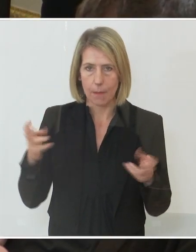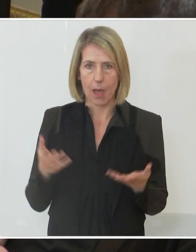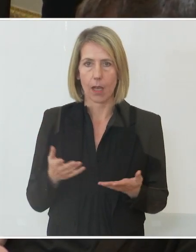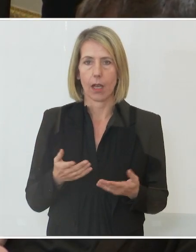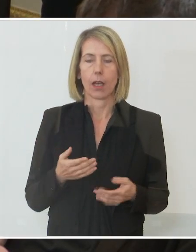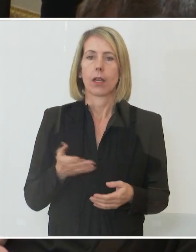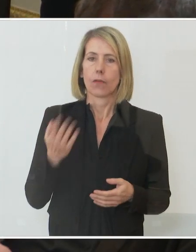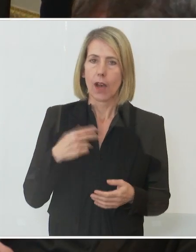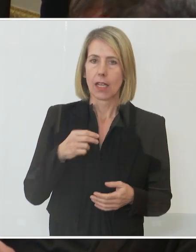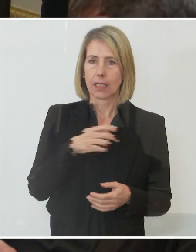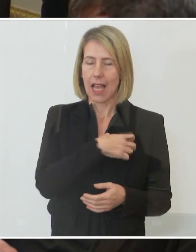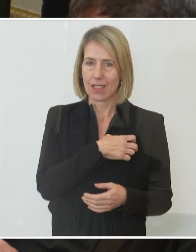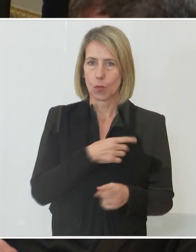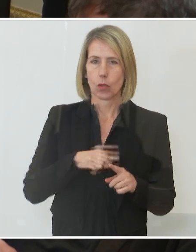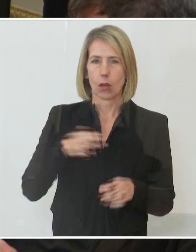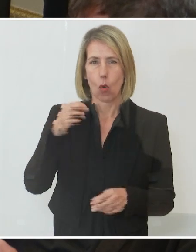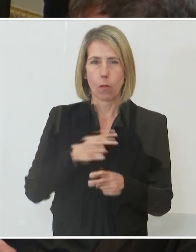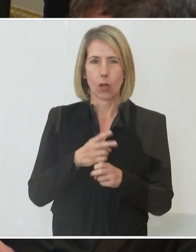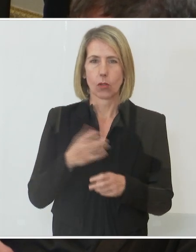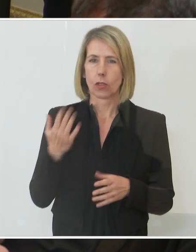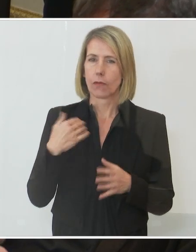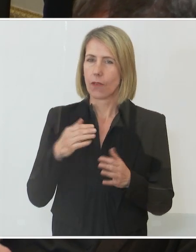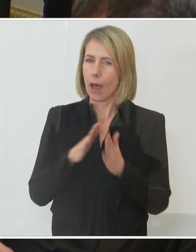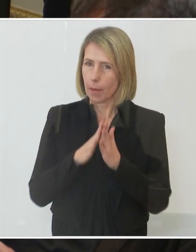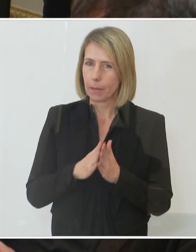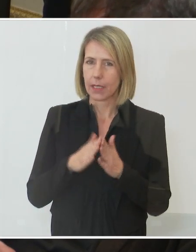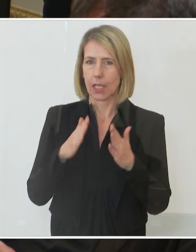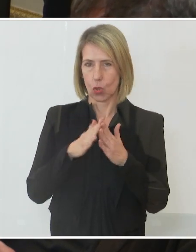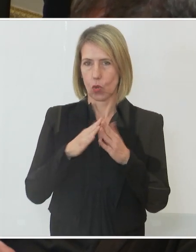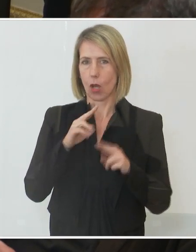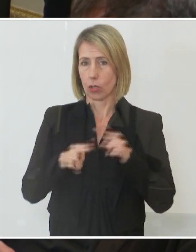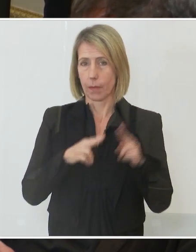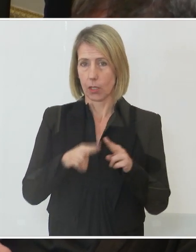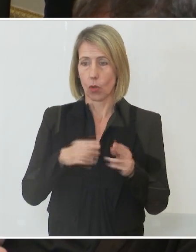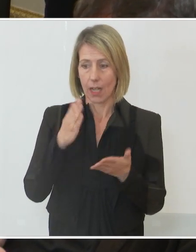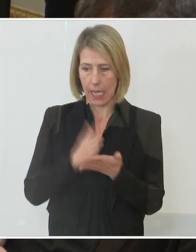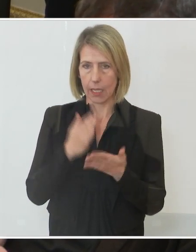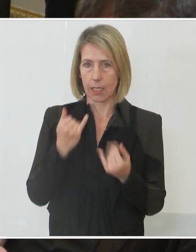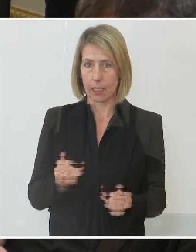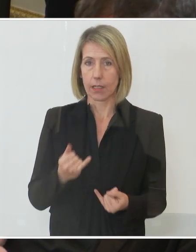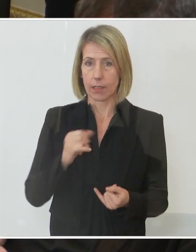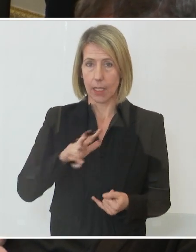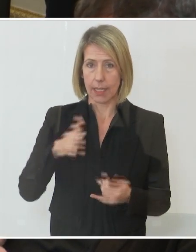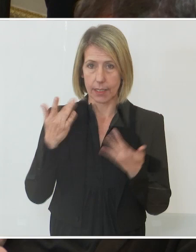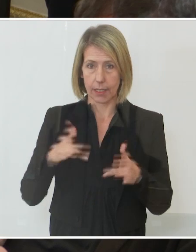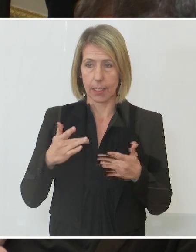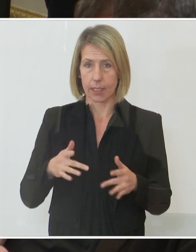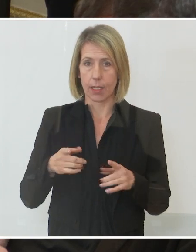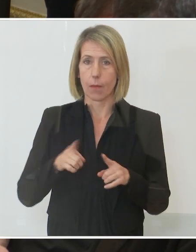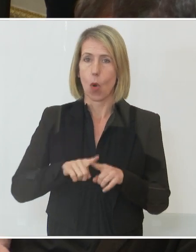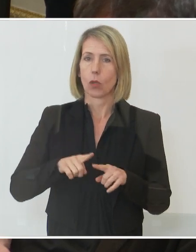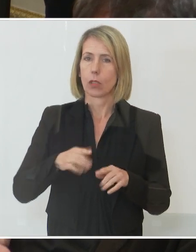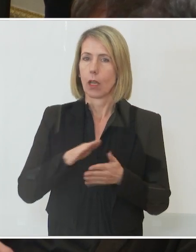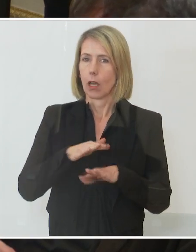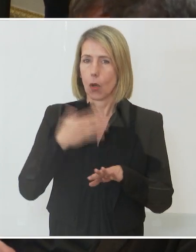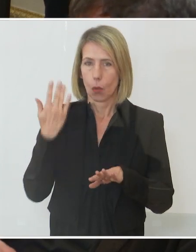Bitte, die Kinder, wenn möglich, zu Hause zu betreuen. Endet das auch am 13.? Und wie ist es bundesweit mit dem Entschuldigten fernbleiben? Endet das auch am